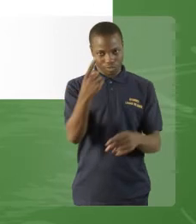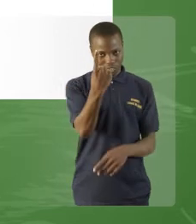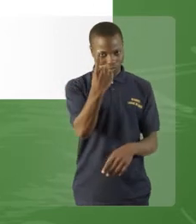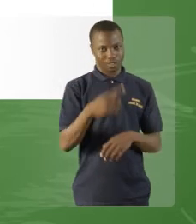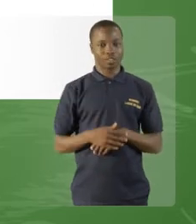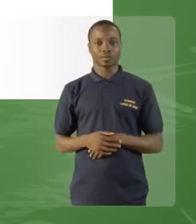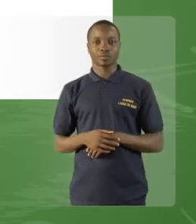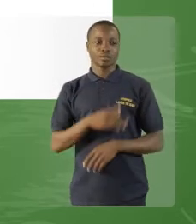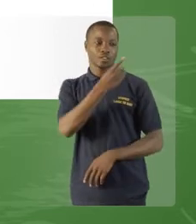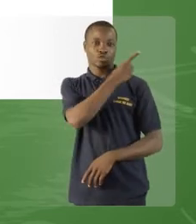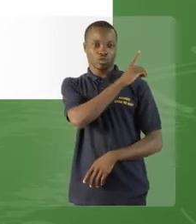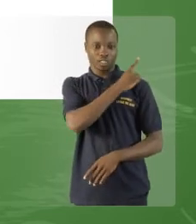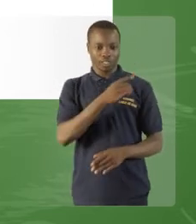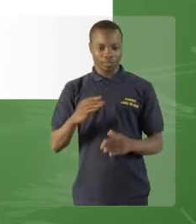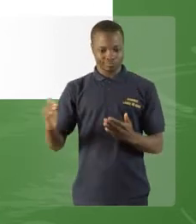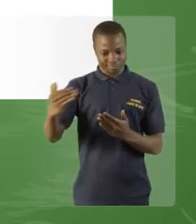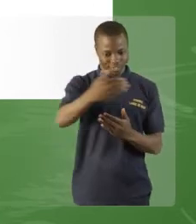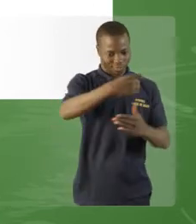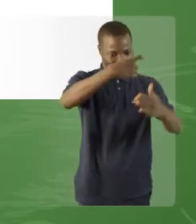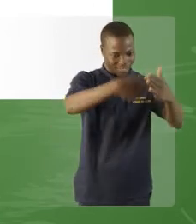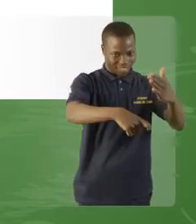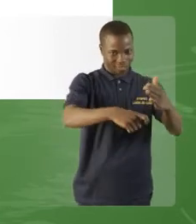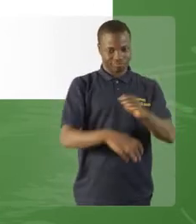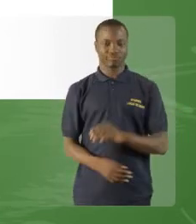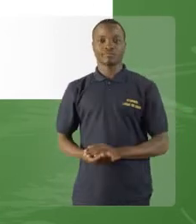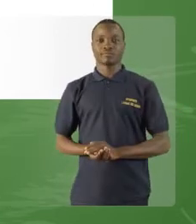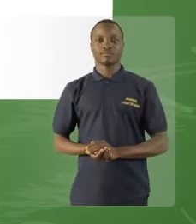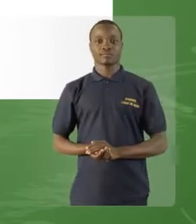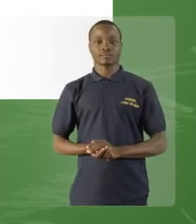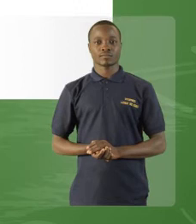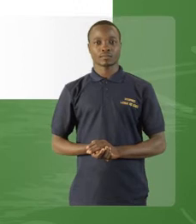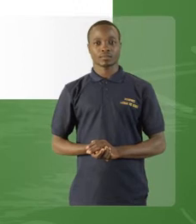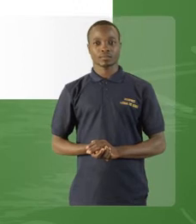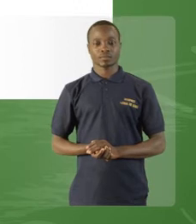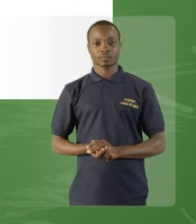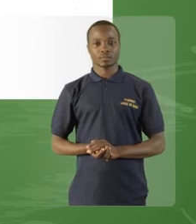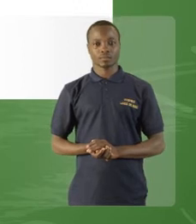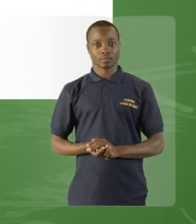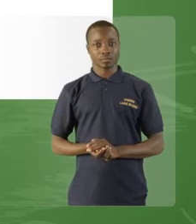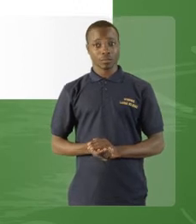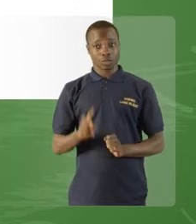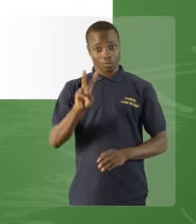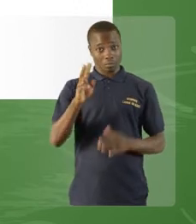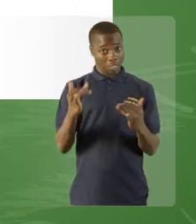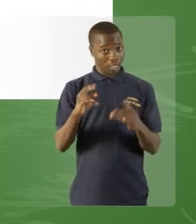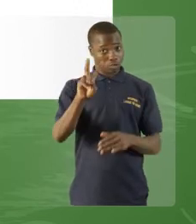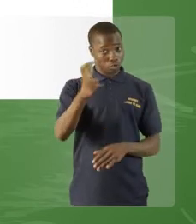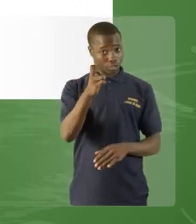coordonnée ». Je lis la première proposition indépendante.